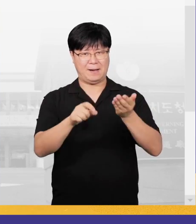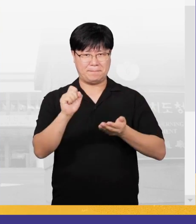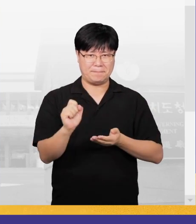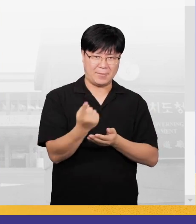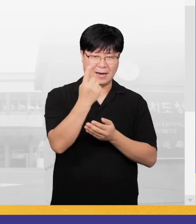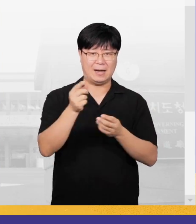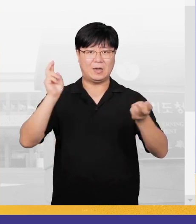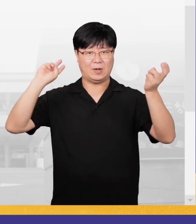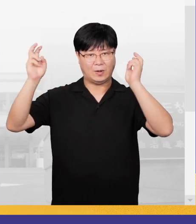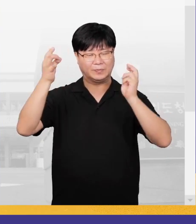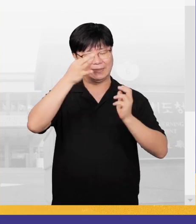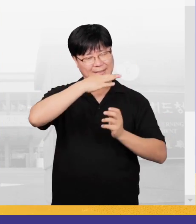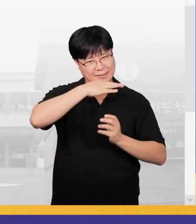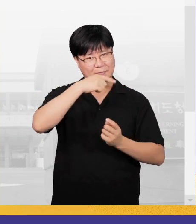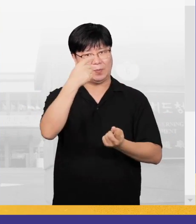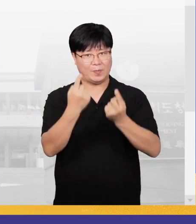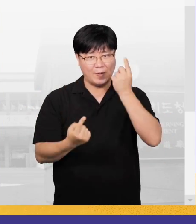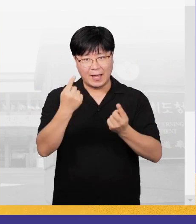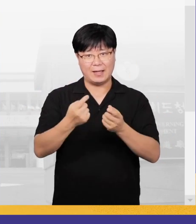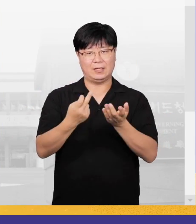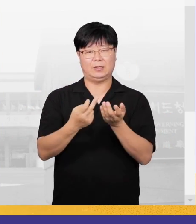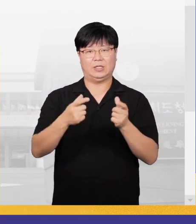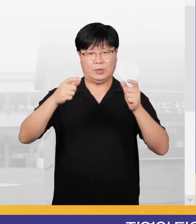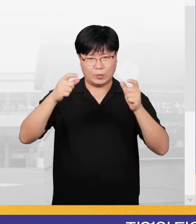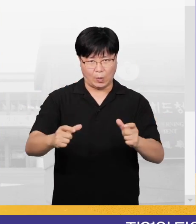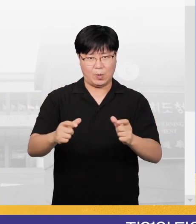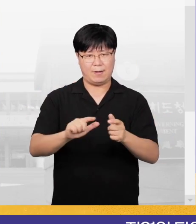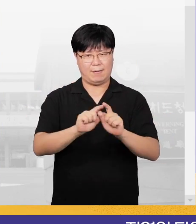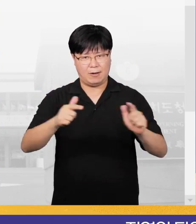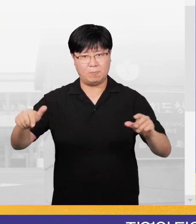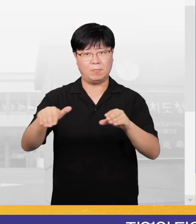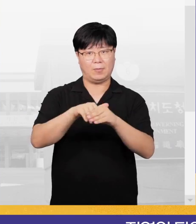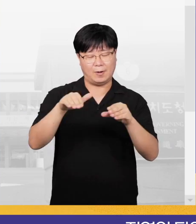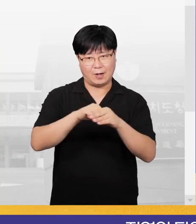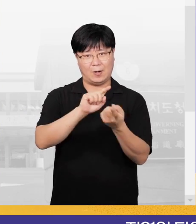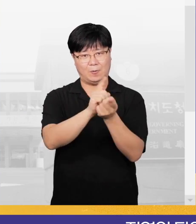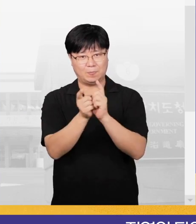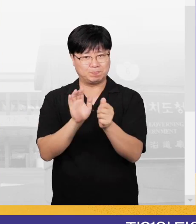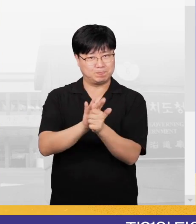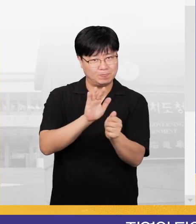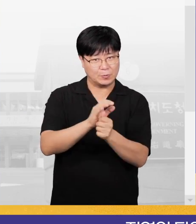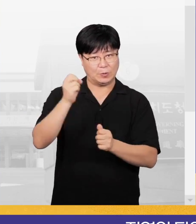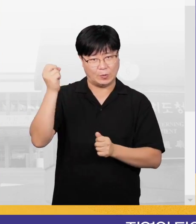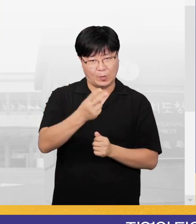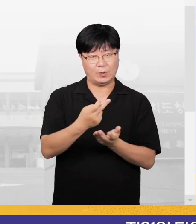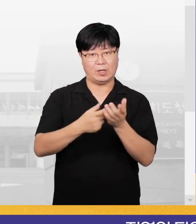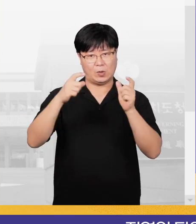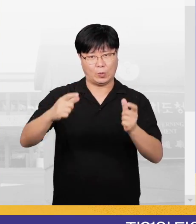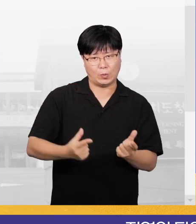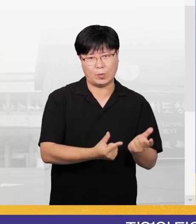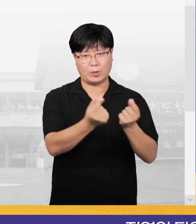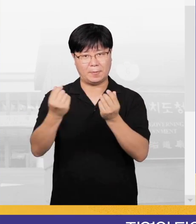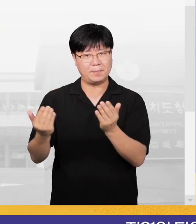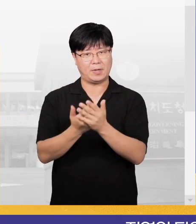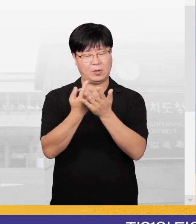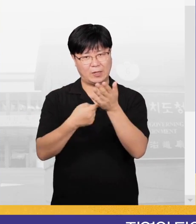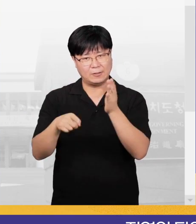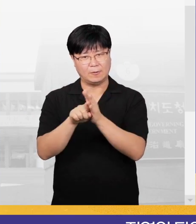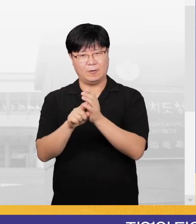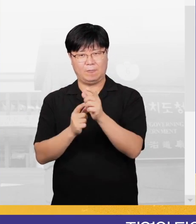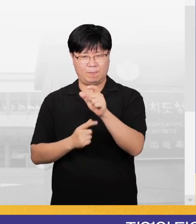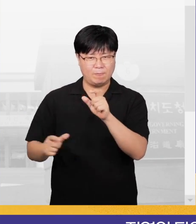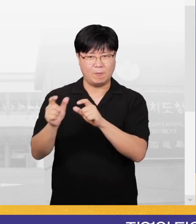기업의 2인 추구를 넘어서서 지역의 다양한 문화에서의 상생과 그리고 지역